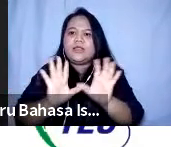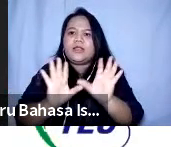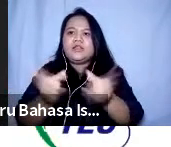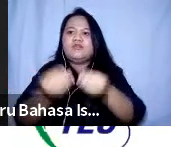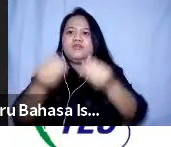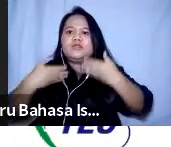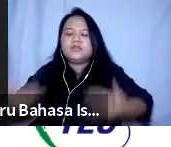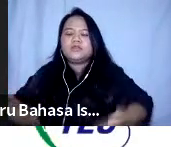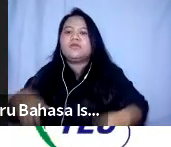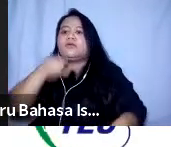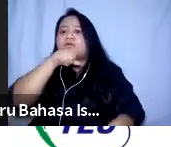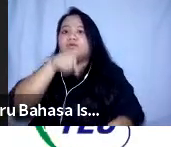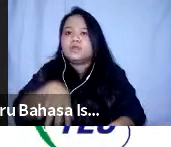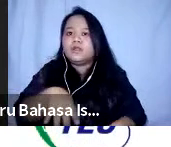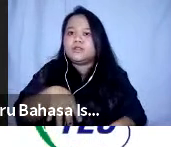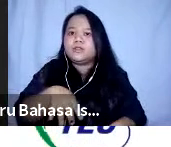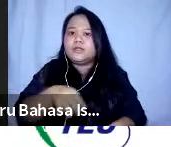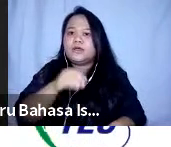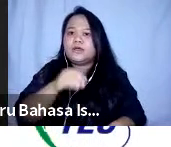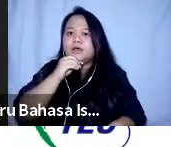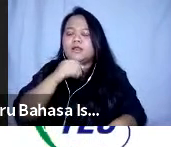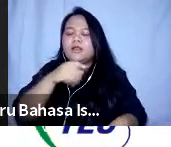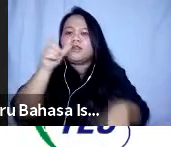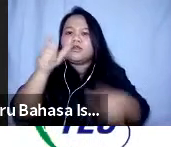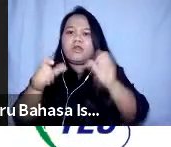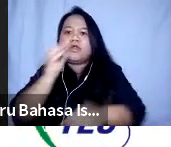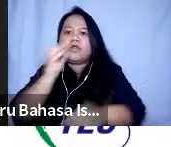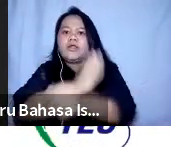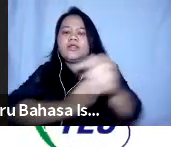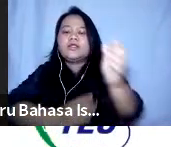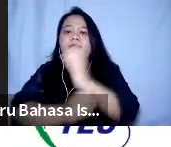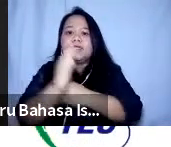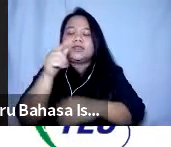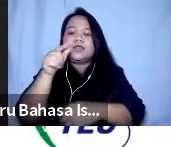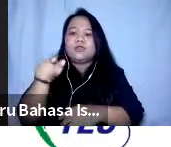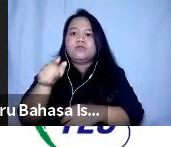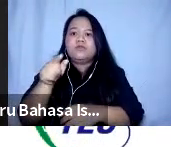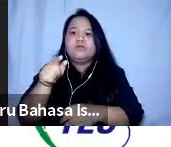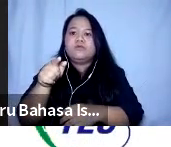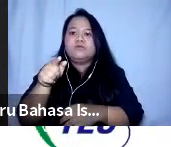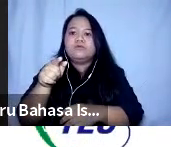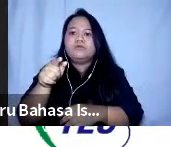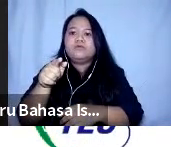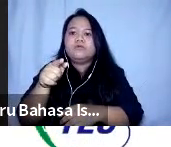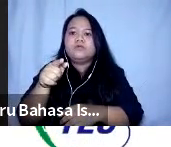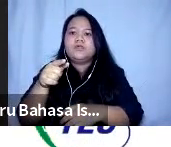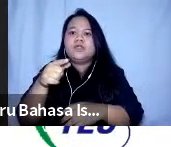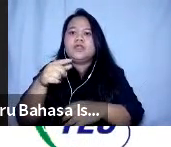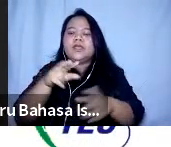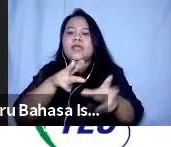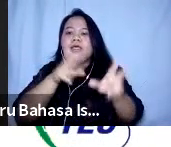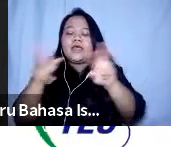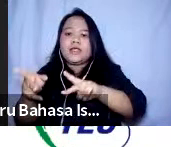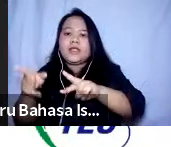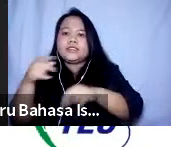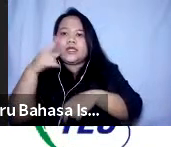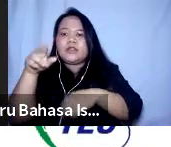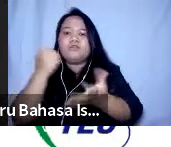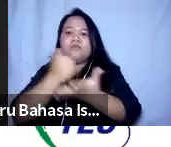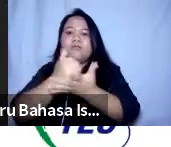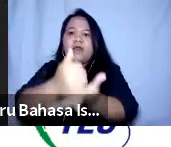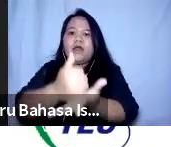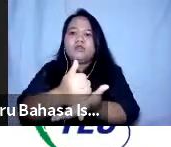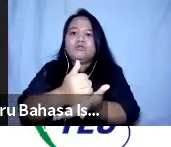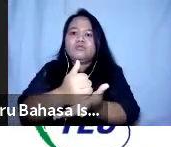untuk lansia dan orang dengan disabilitas ini dirancang untuk membantu mengatasi